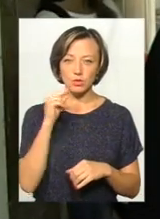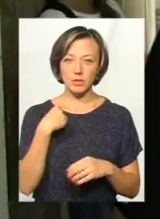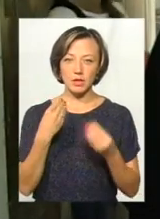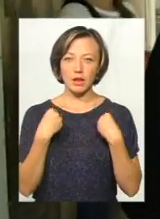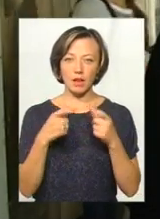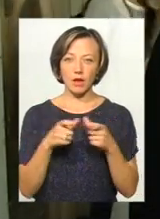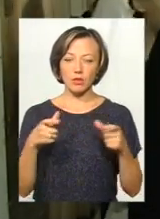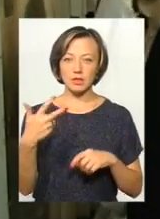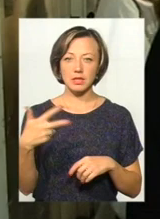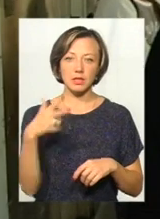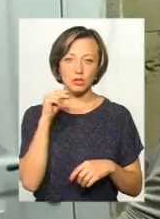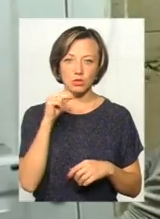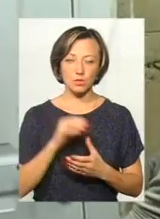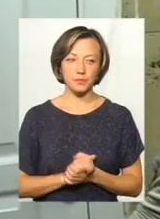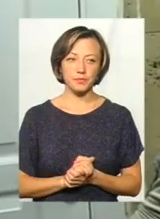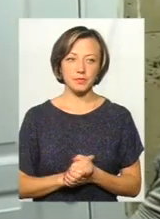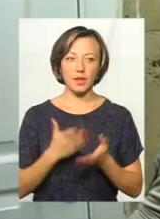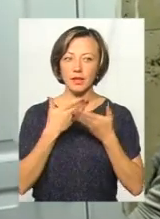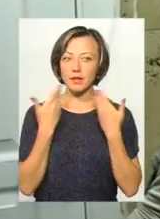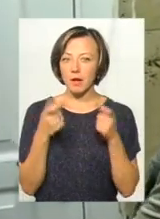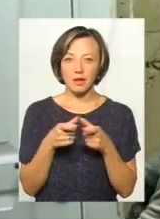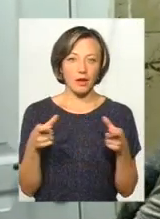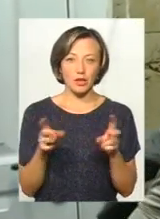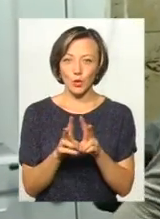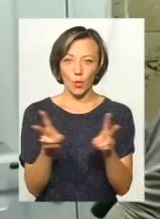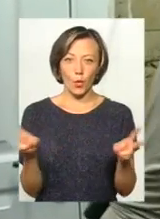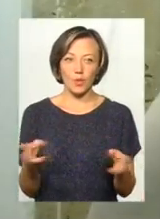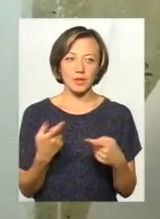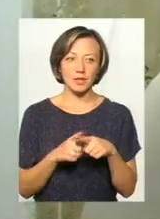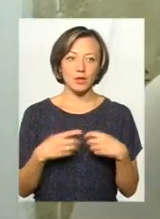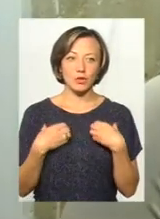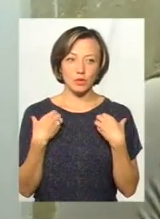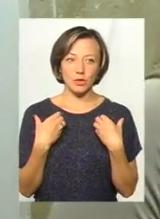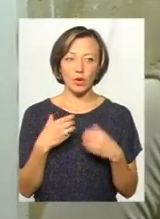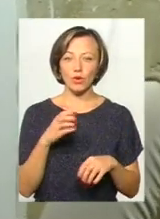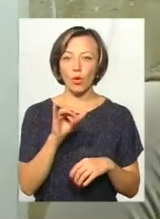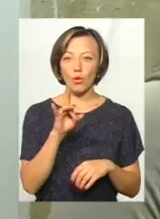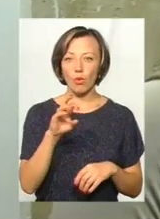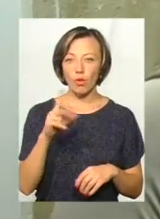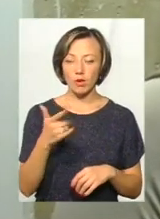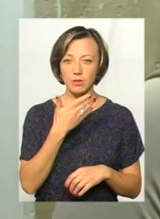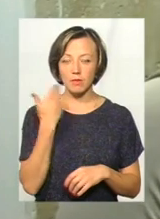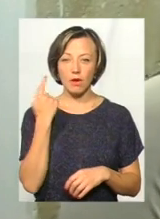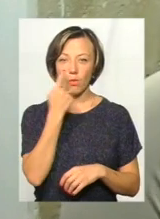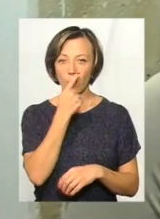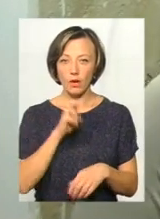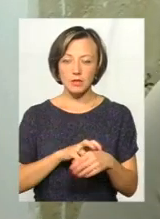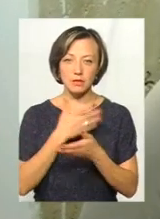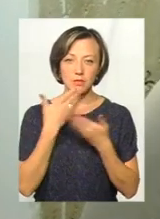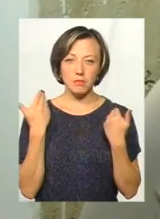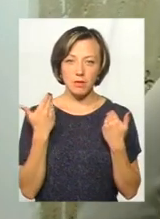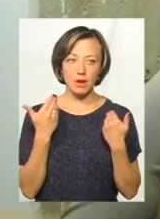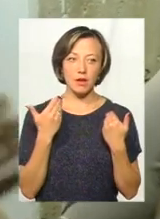дали салон на 30 число. Немає талончика ні до кого, це ужас. До уролога нема, до окуліста немає, до